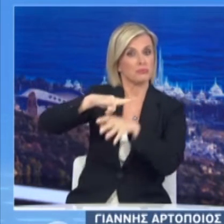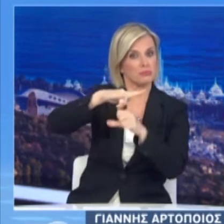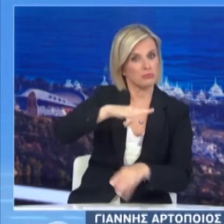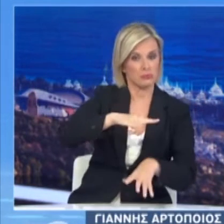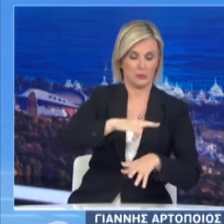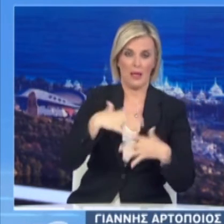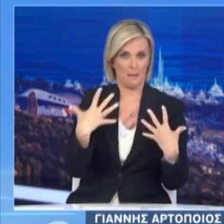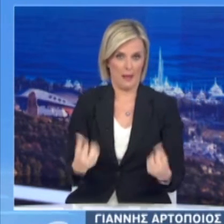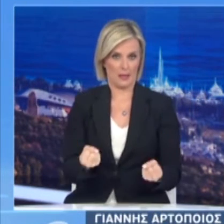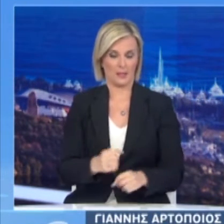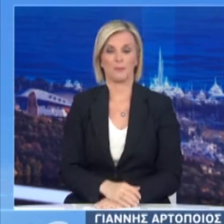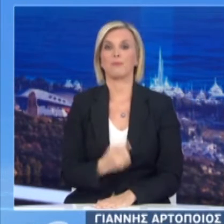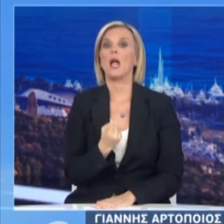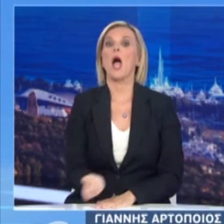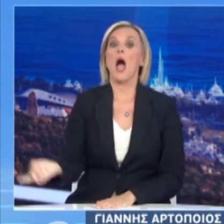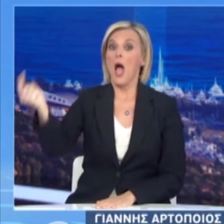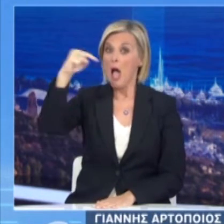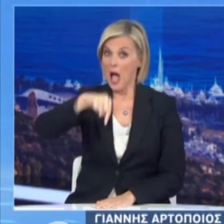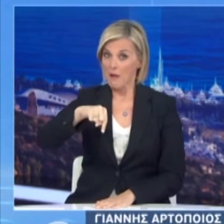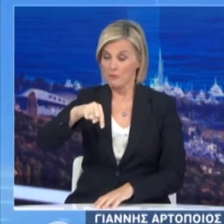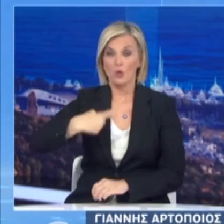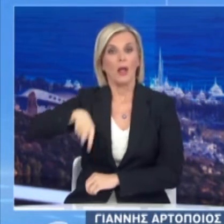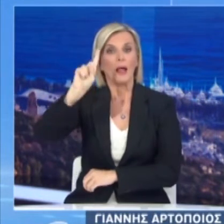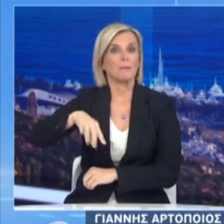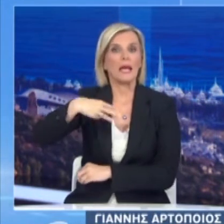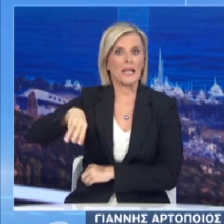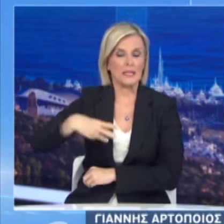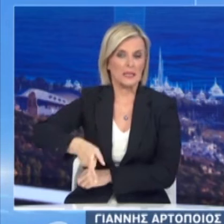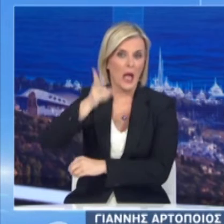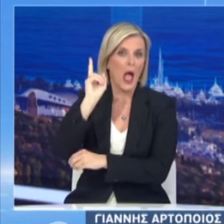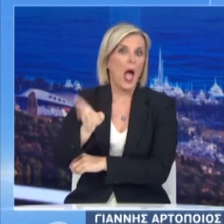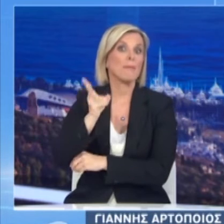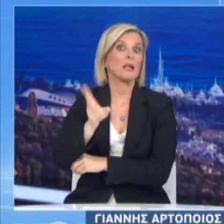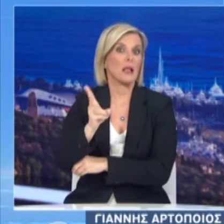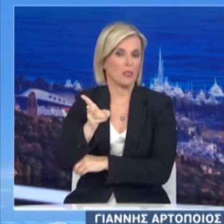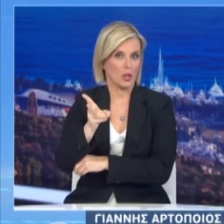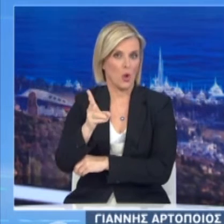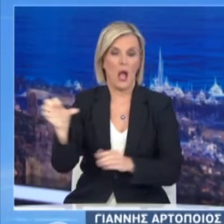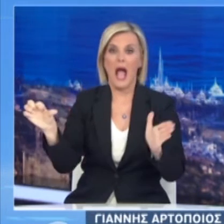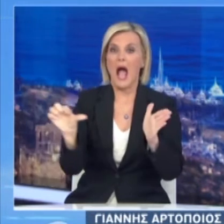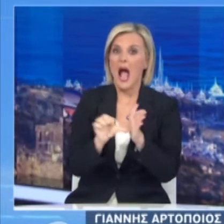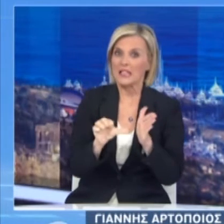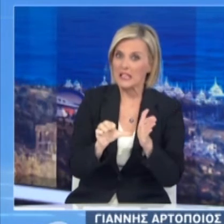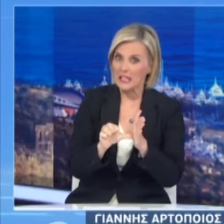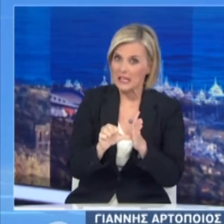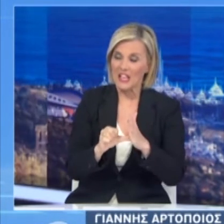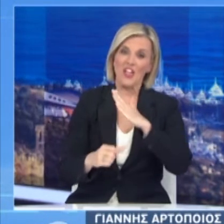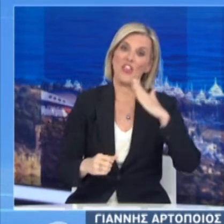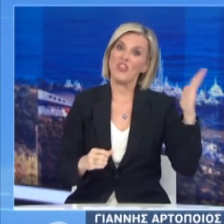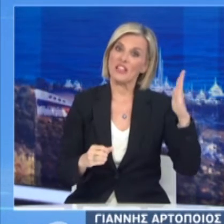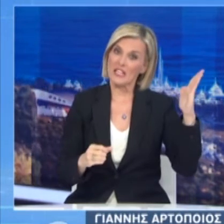Τρίτη παραμένει πολύ ψηλός ο κίνδυνος πυρκαγιάς σε Αττική, Στερεά και Δυτική Ελλάδα,